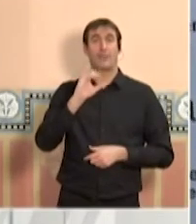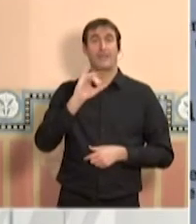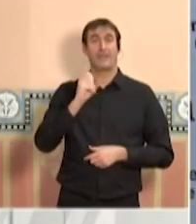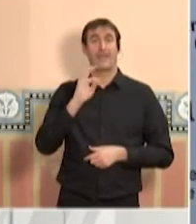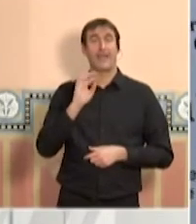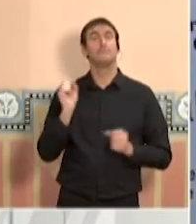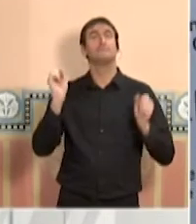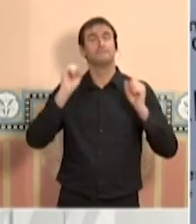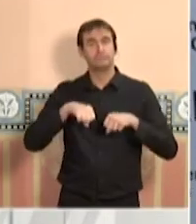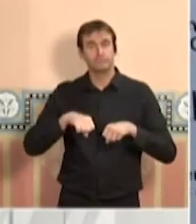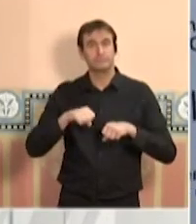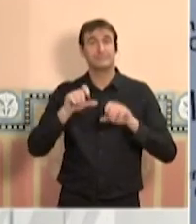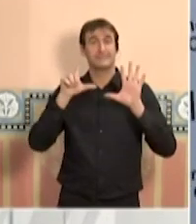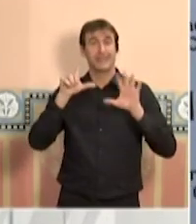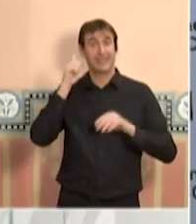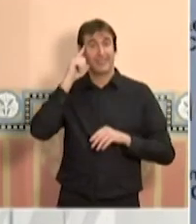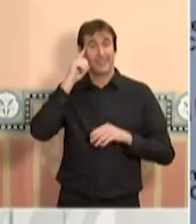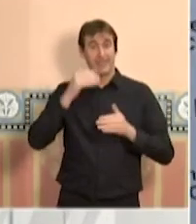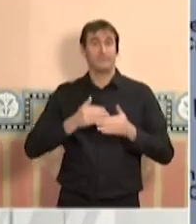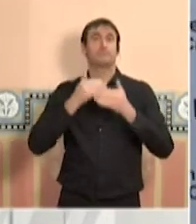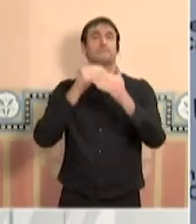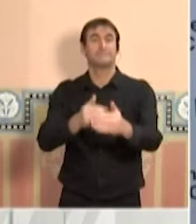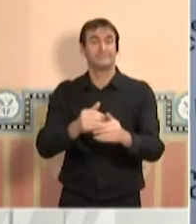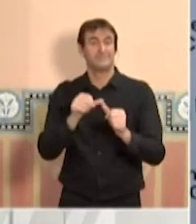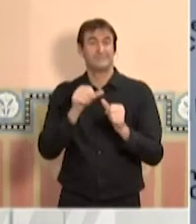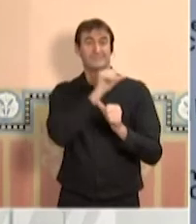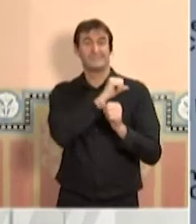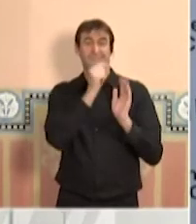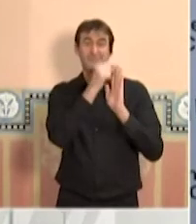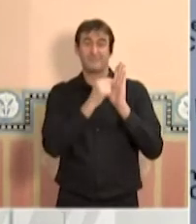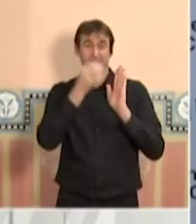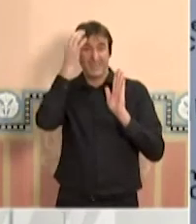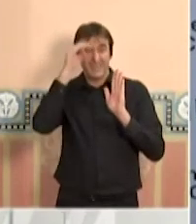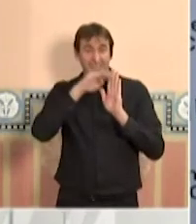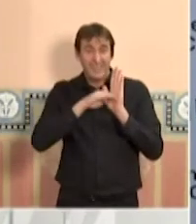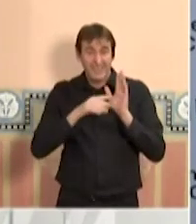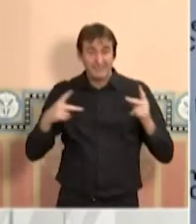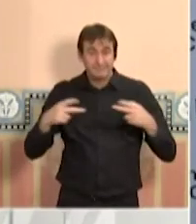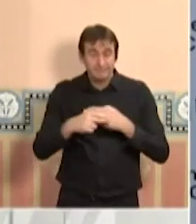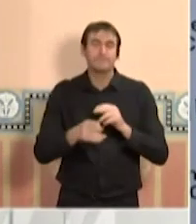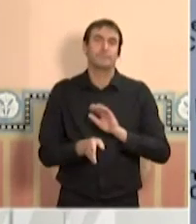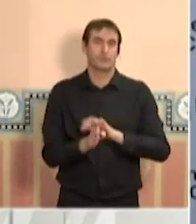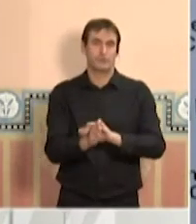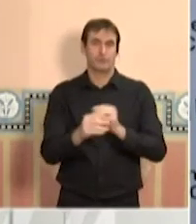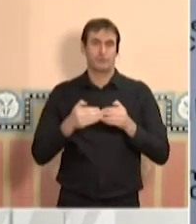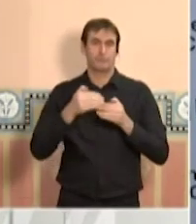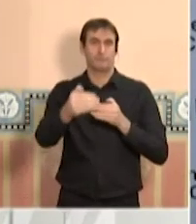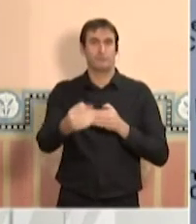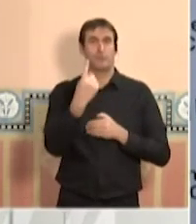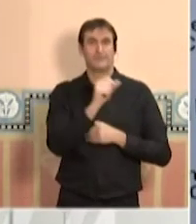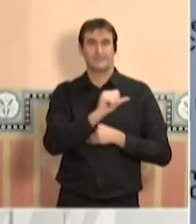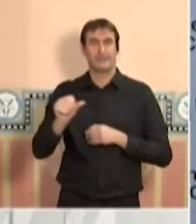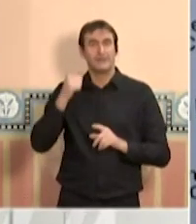...prorrogar set dies les mesures que estan en vigència avui, precisament amb l'objectiu d'aturar aquesta